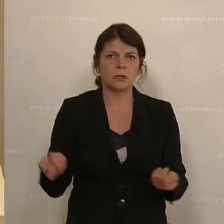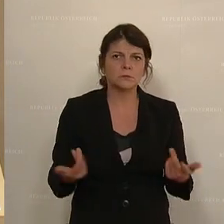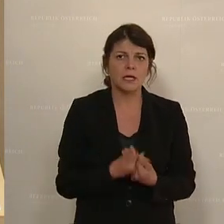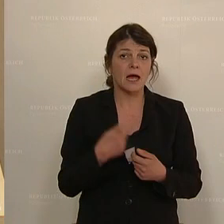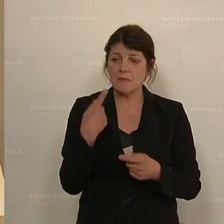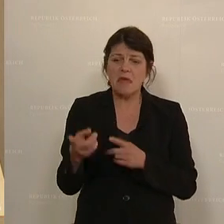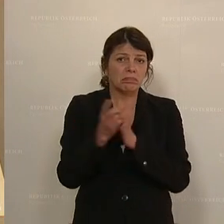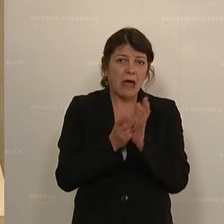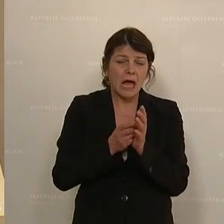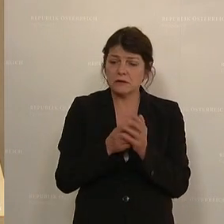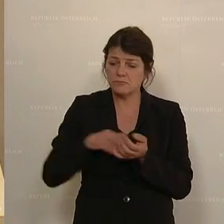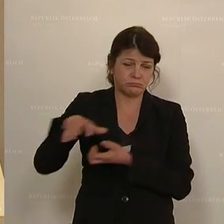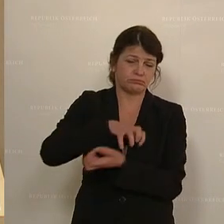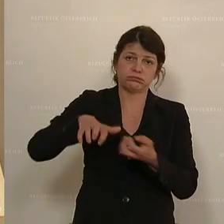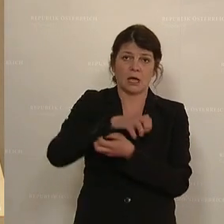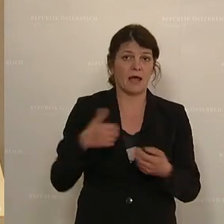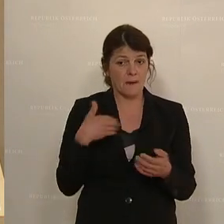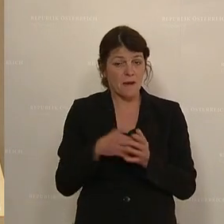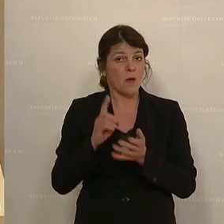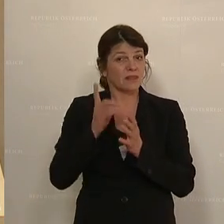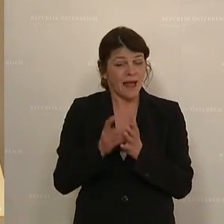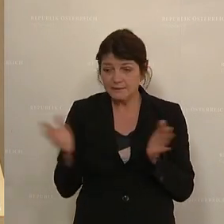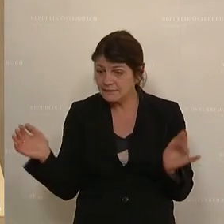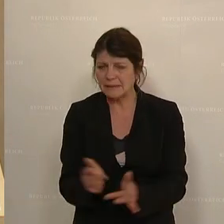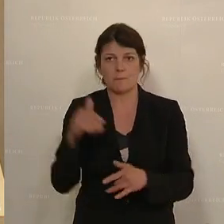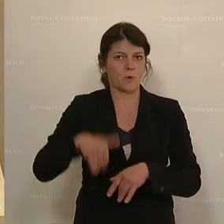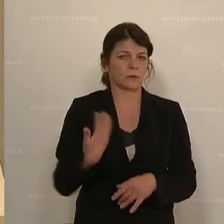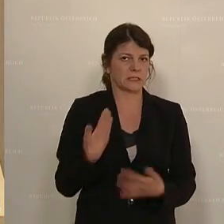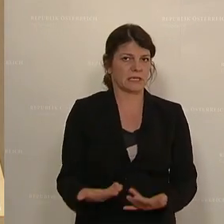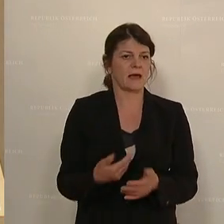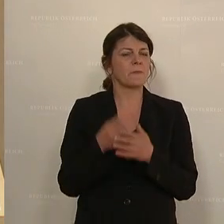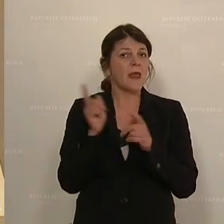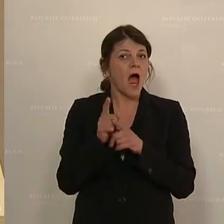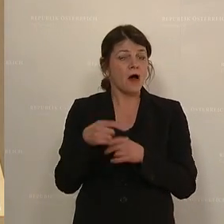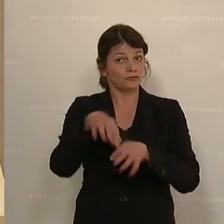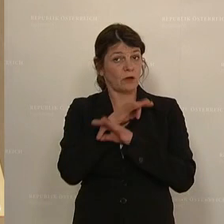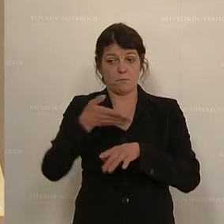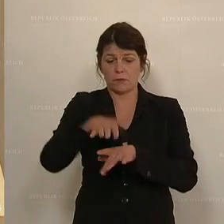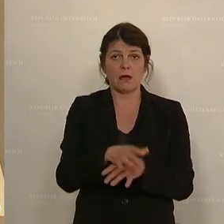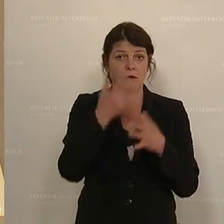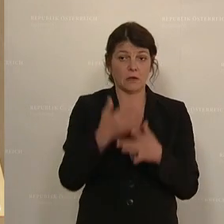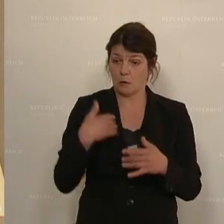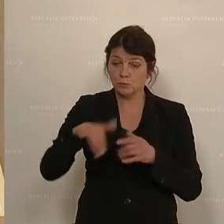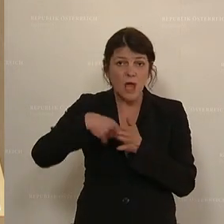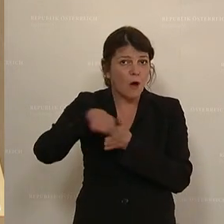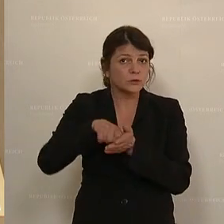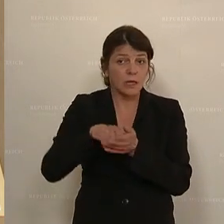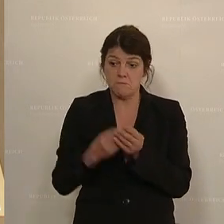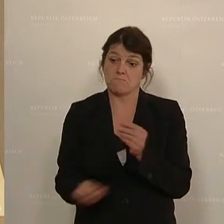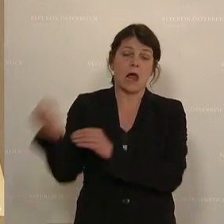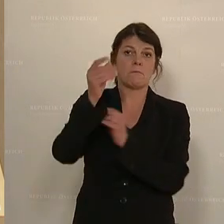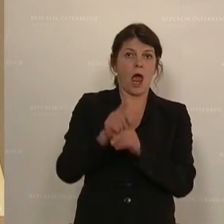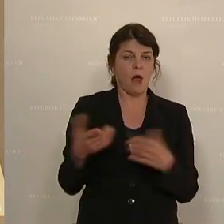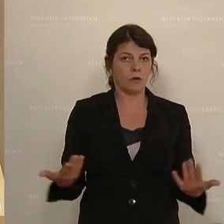Datenoffensive machen. Das hat sich gezeigt auch daran, dass wir in der Mortalitätsrate nachbessern mussten. Und auf einmal